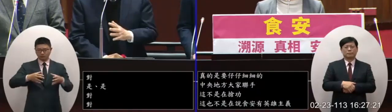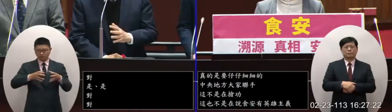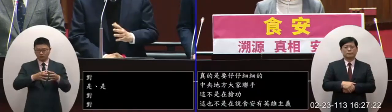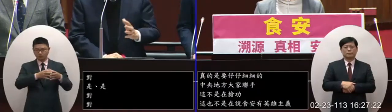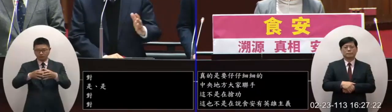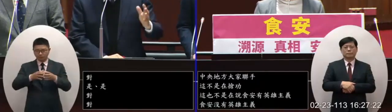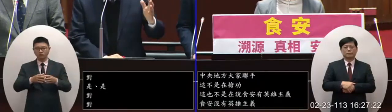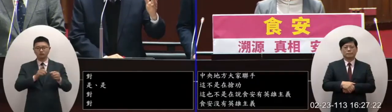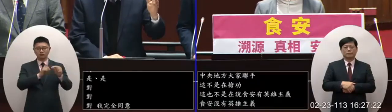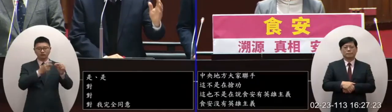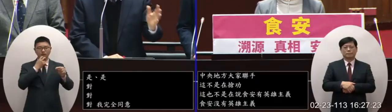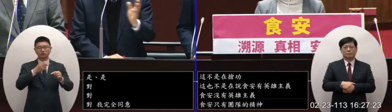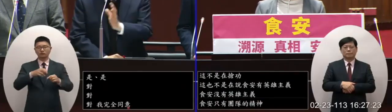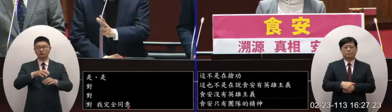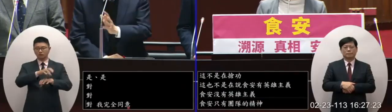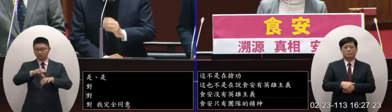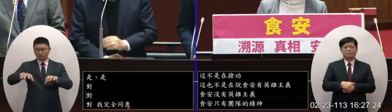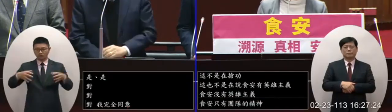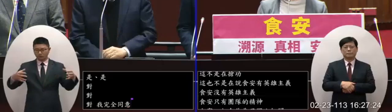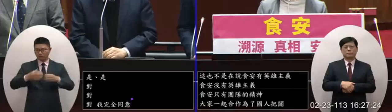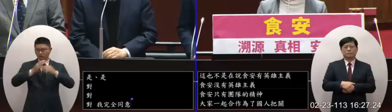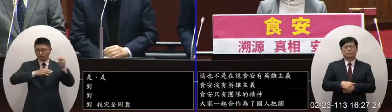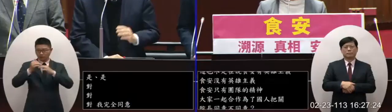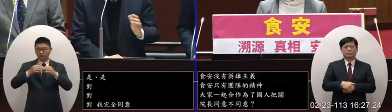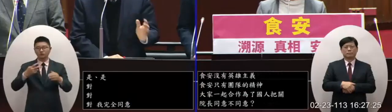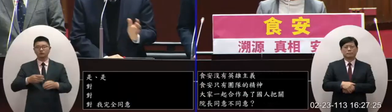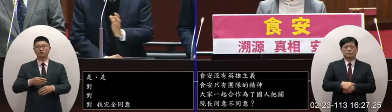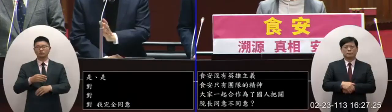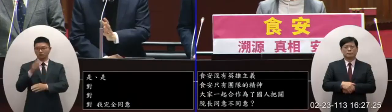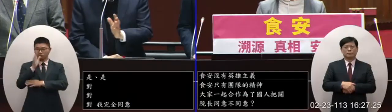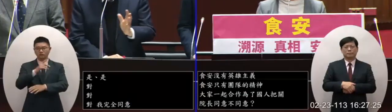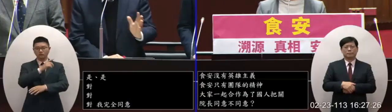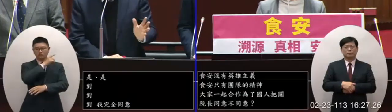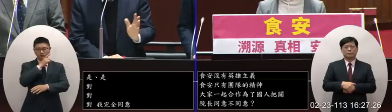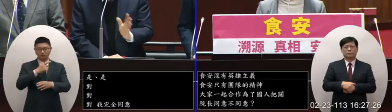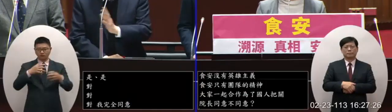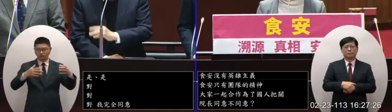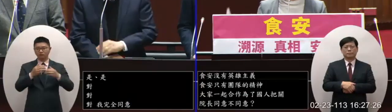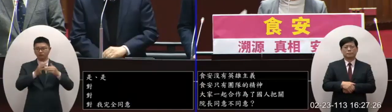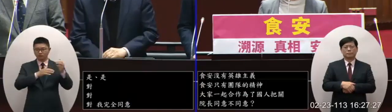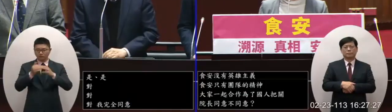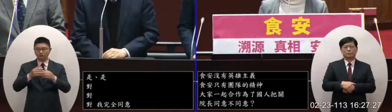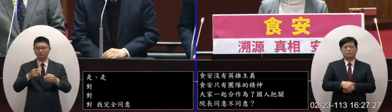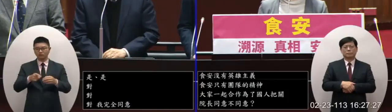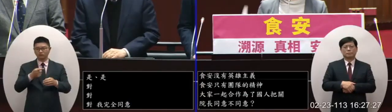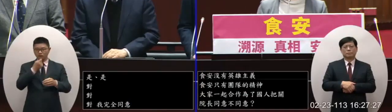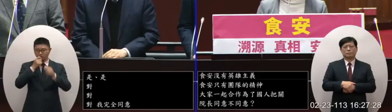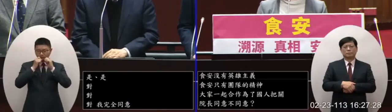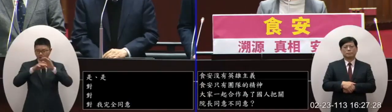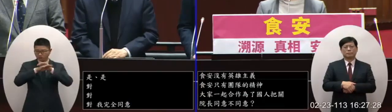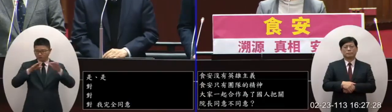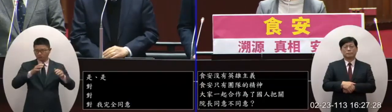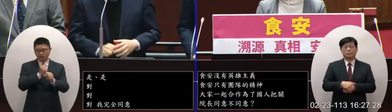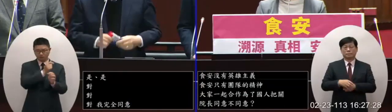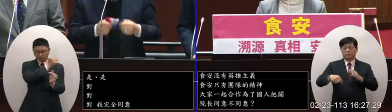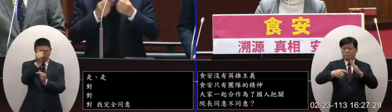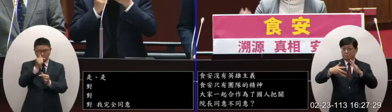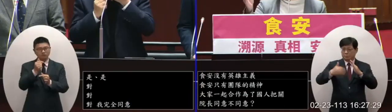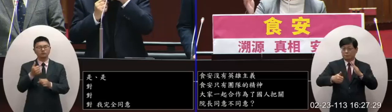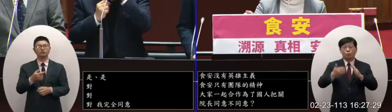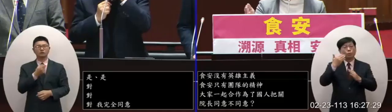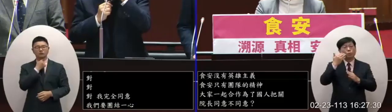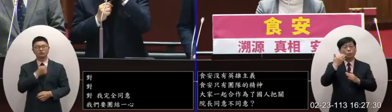地方一起合作還有呢公司呢一定要協力那這樣才能夠把這個食安的部分做到最好所以院長